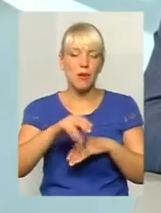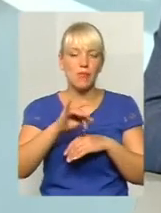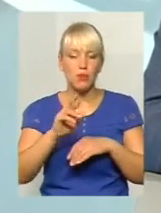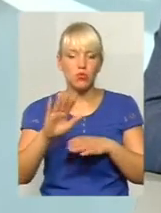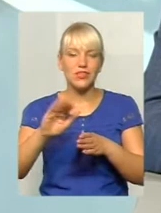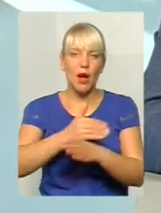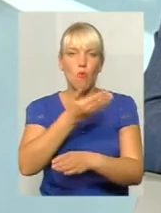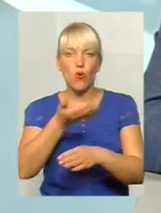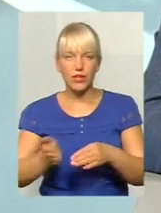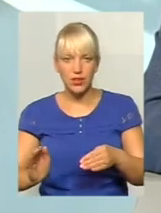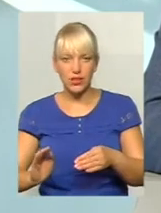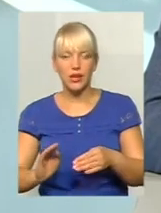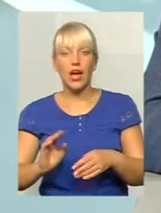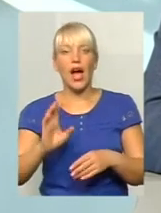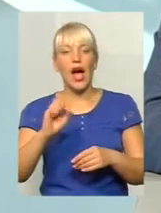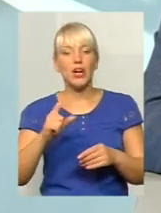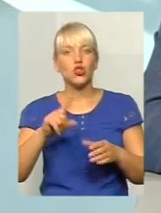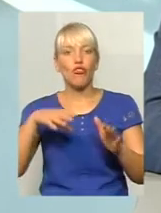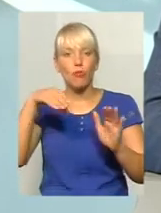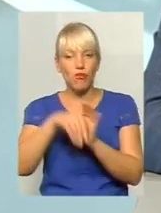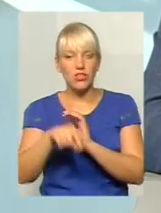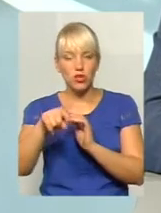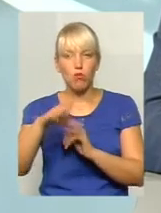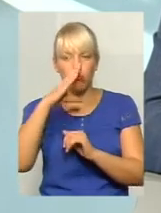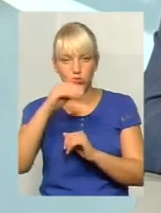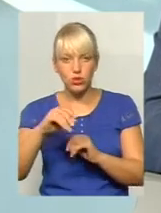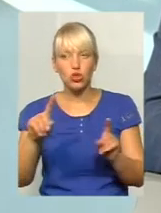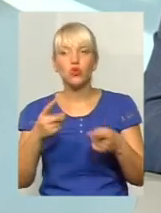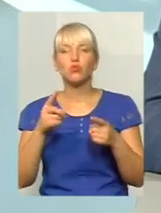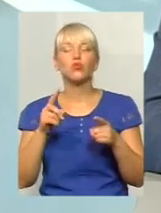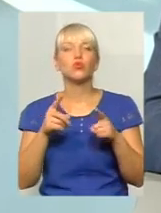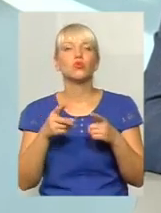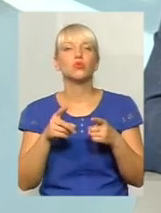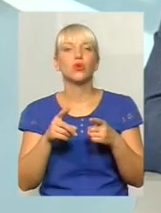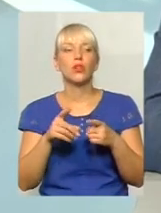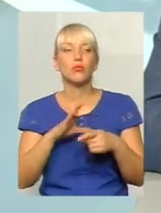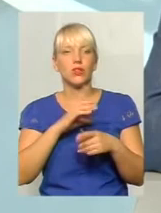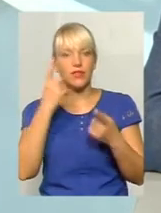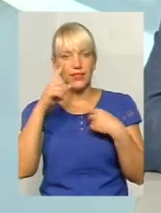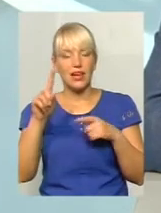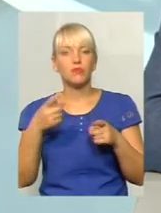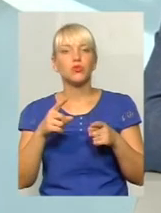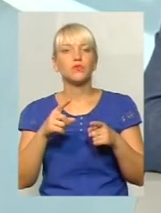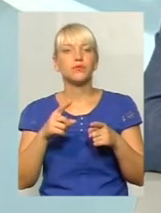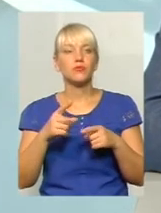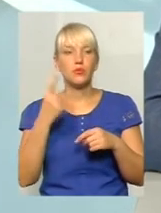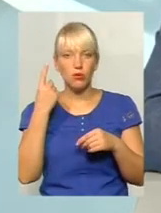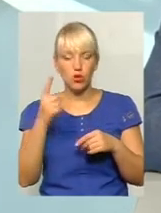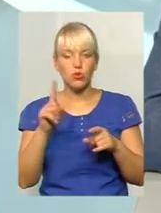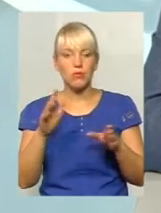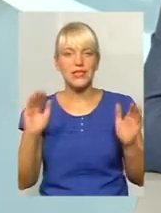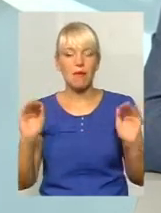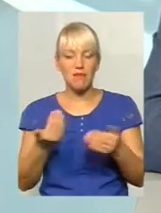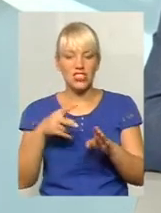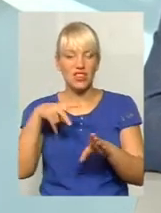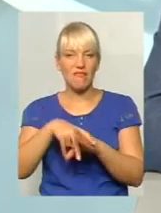Стосовно запровадження туди маршрутів, чому пішла ідея? По-перше, те, щоб зменшити навантаження